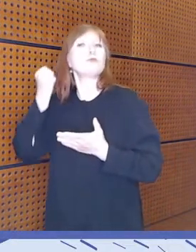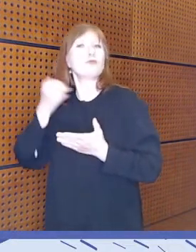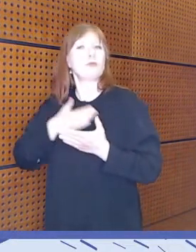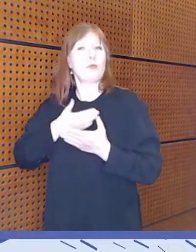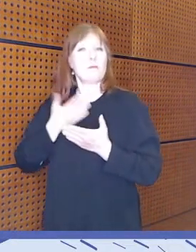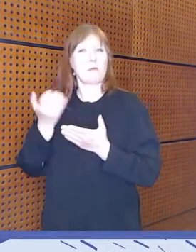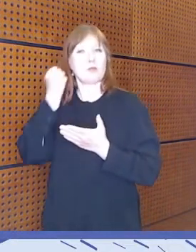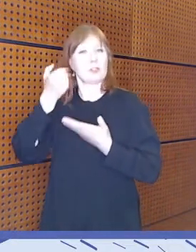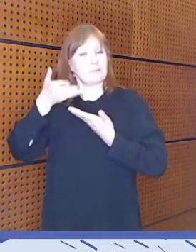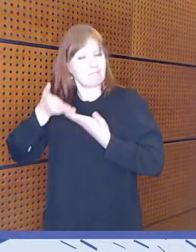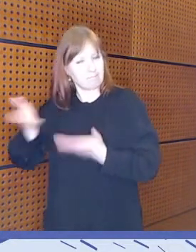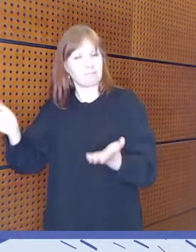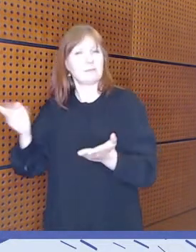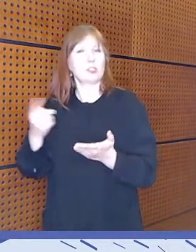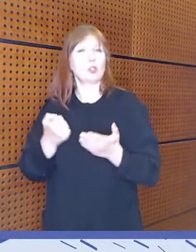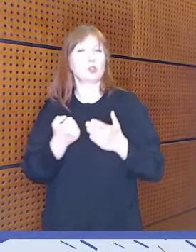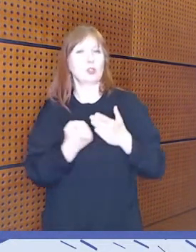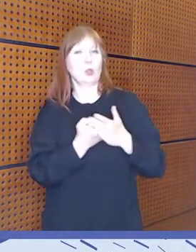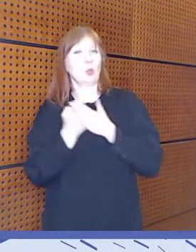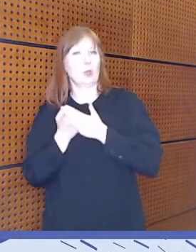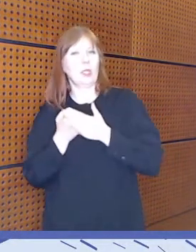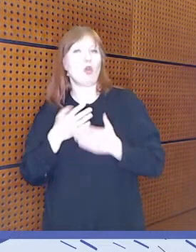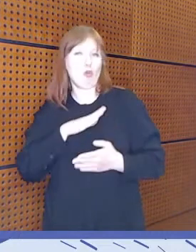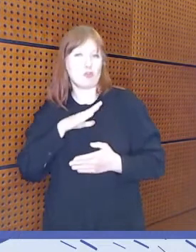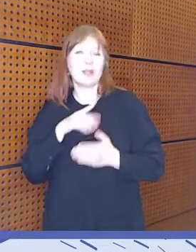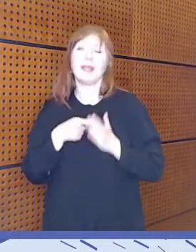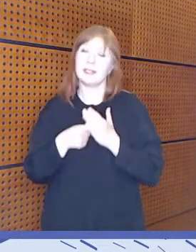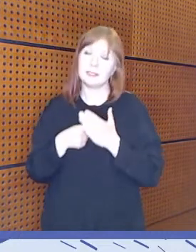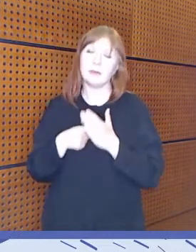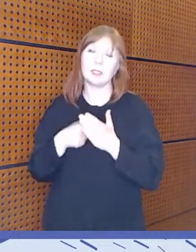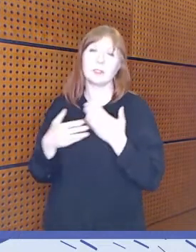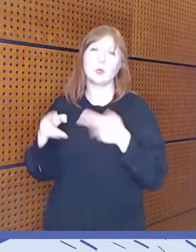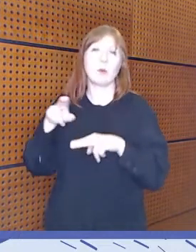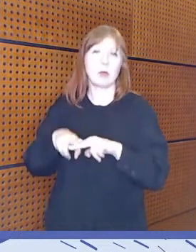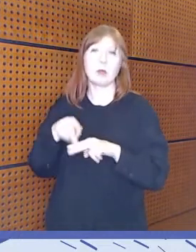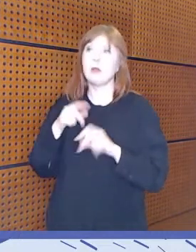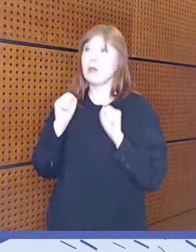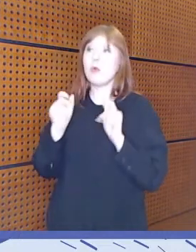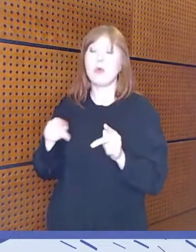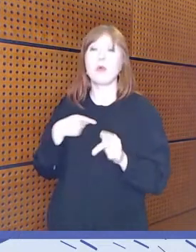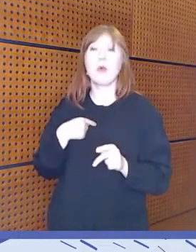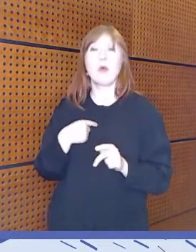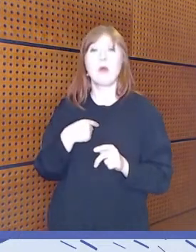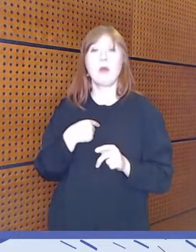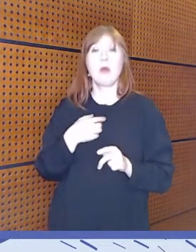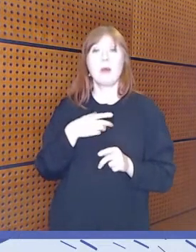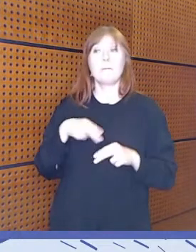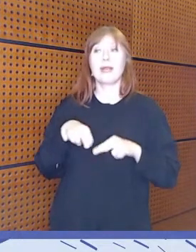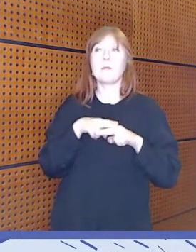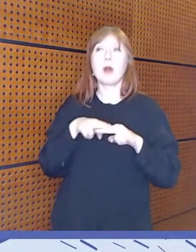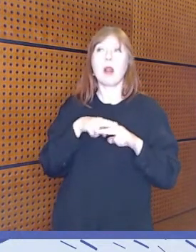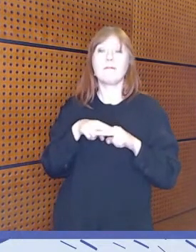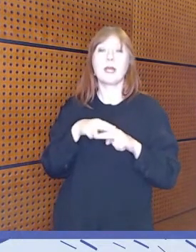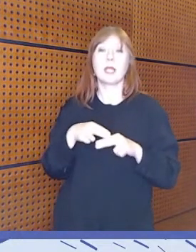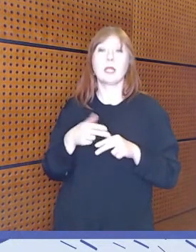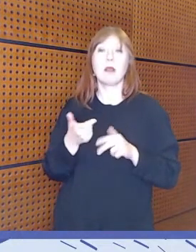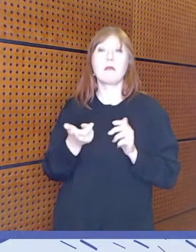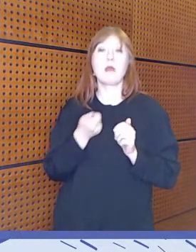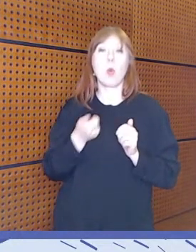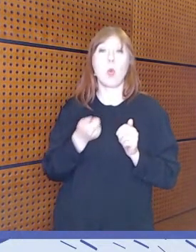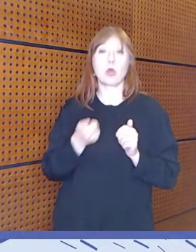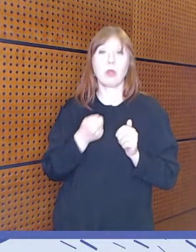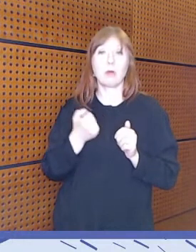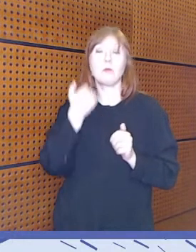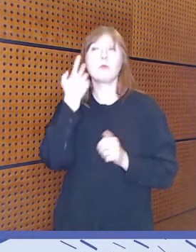se mahdollistetaan, ja siihen on tuki esimerkiksi työpaikalla, että on ok, että mä vaikka äänitän tämän meidän palaverin, ja sitten mä voin siihen palata